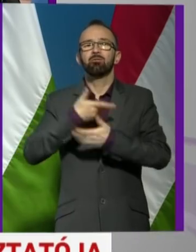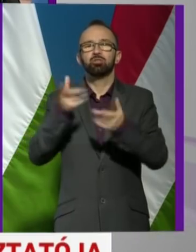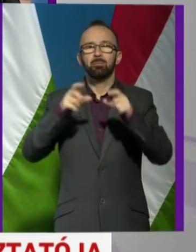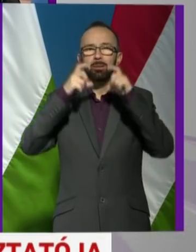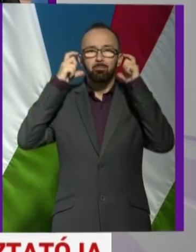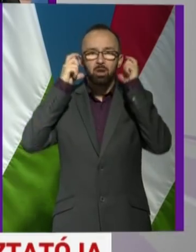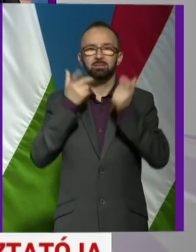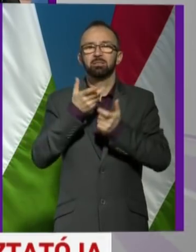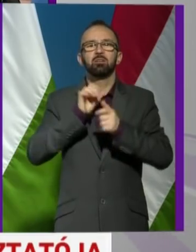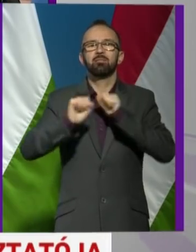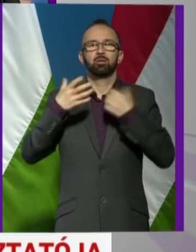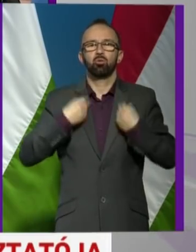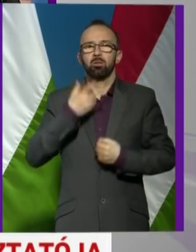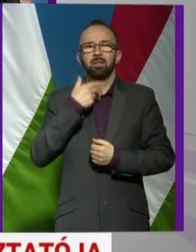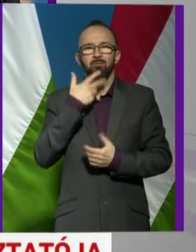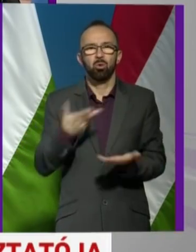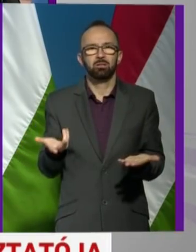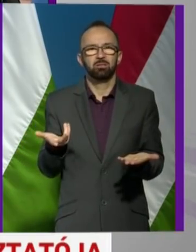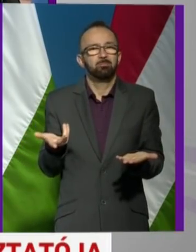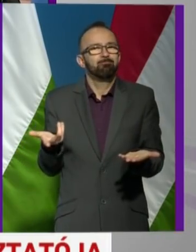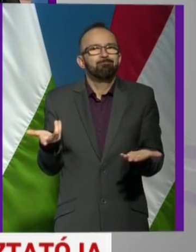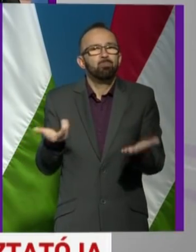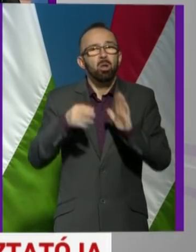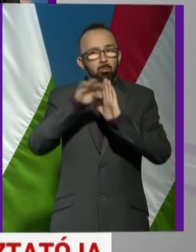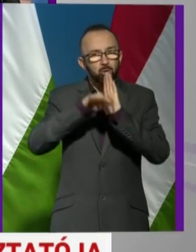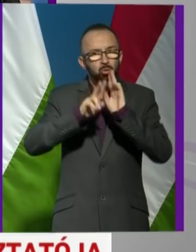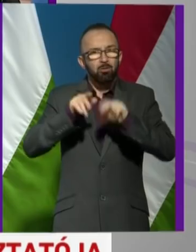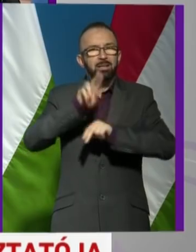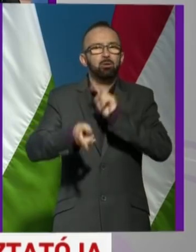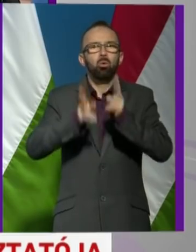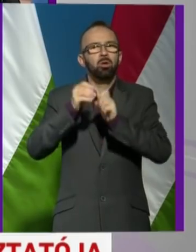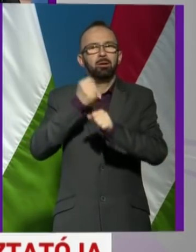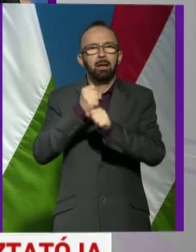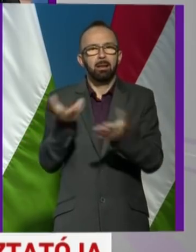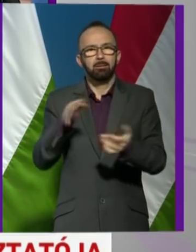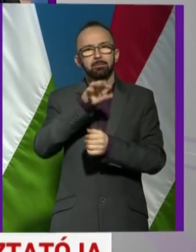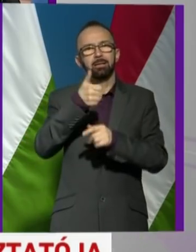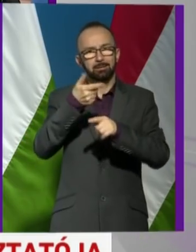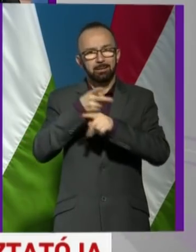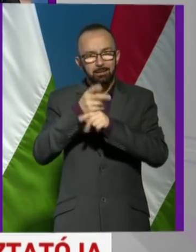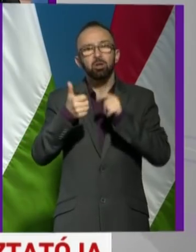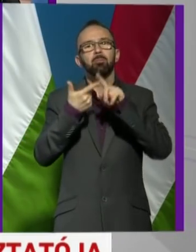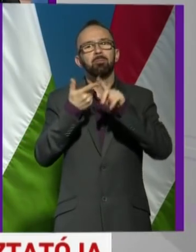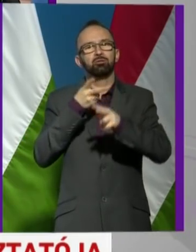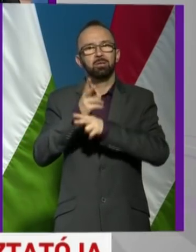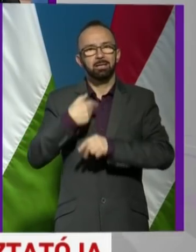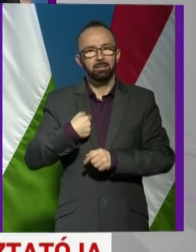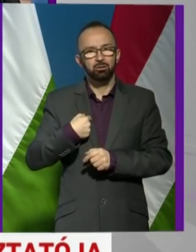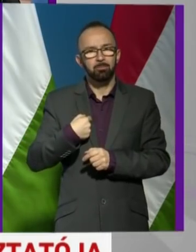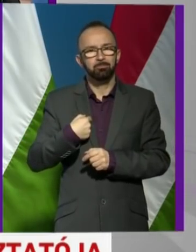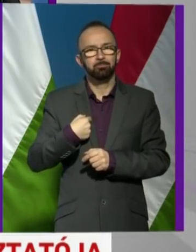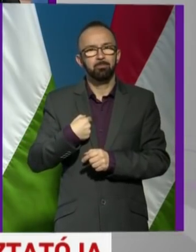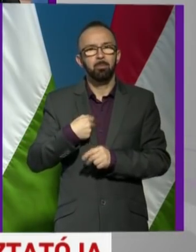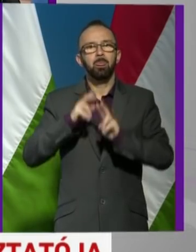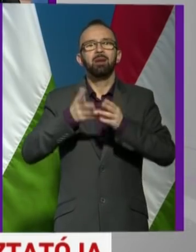Semmilyen maszkot, semmilyen védőfelszerelést. Van erre valamilyen protokoll? Ez lenne az egyik kérdés. A másik kérdésem pedig az, hogy